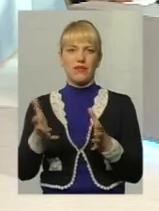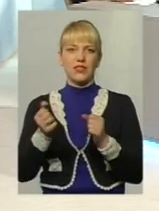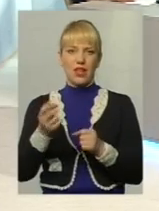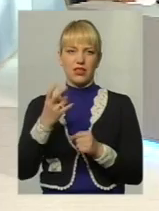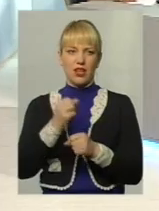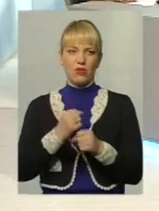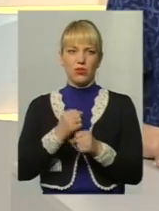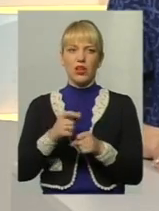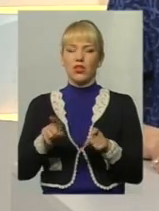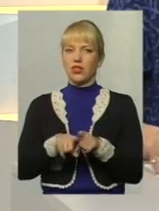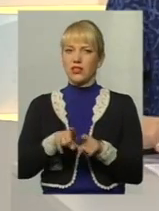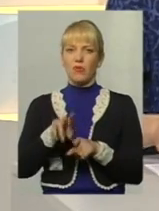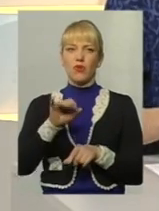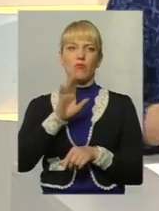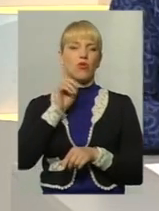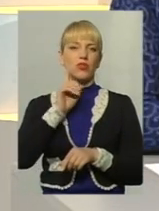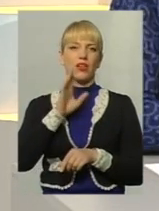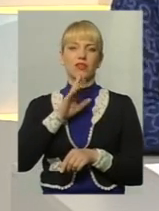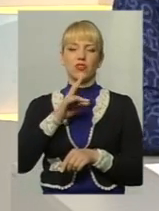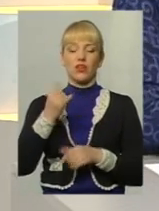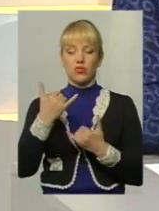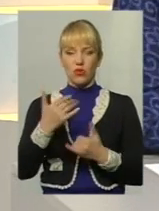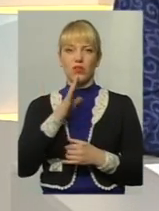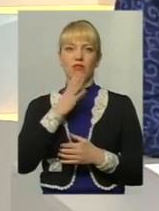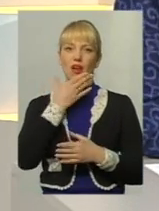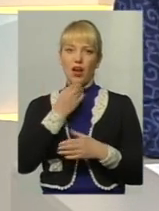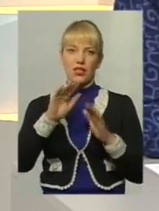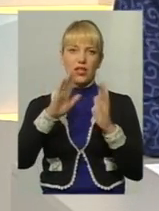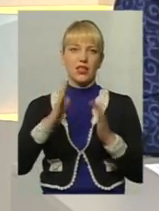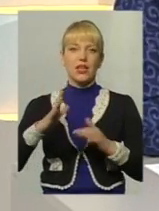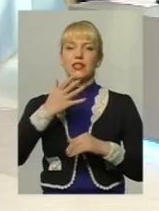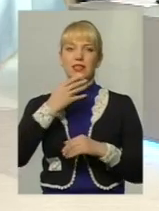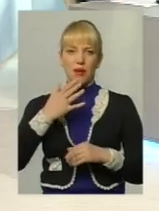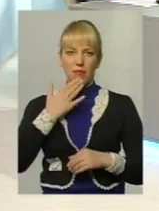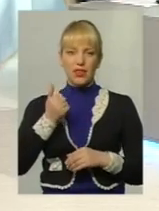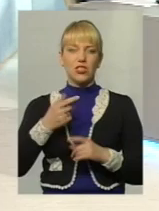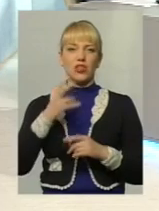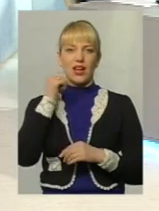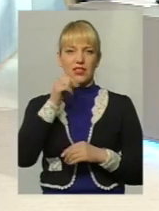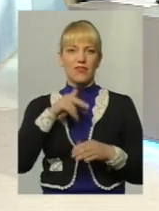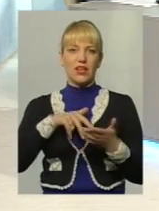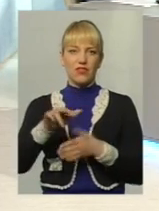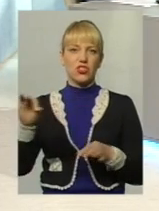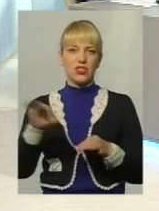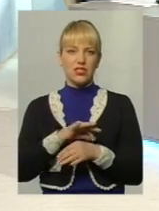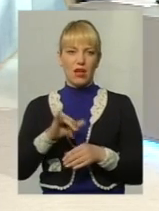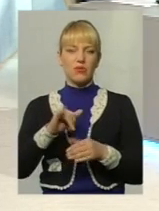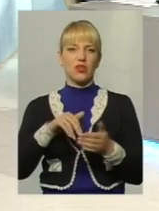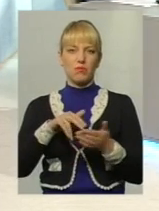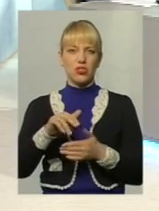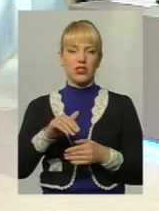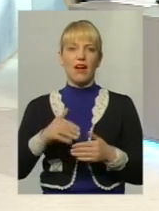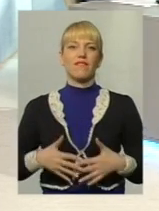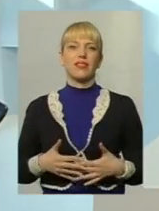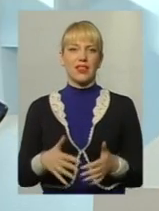молоді дівчині, адже роботодавець каже, ну сьогодні вона гарна, симпатична, дівчинка вона вийшла заміж і пішла в Це